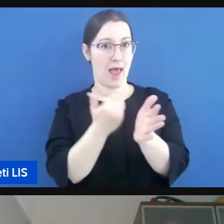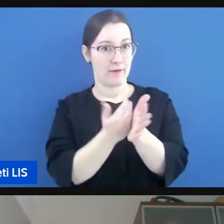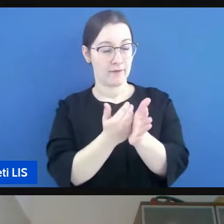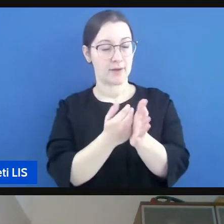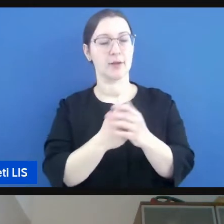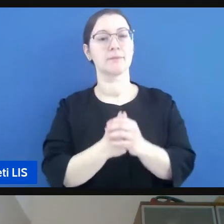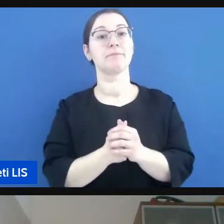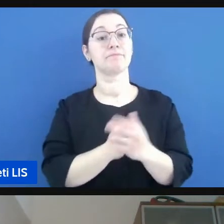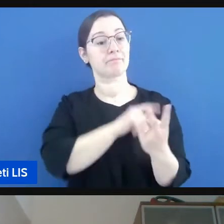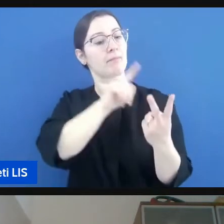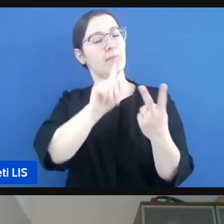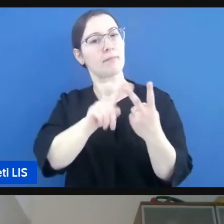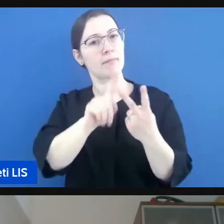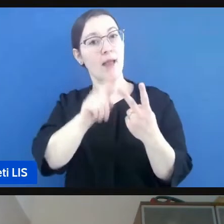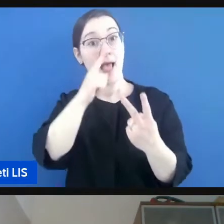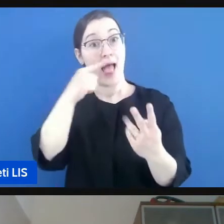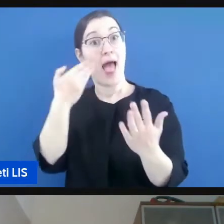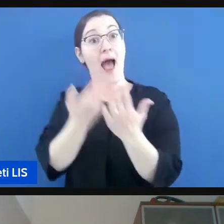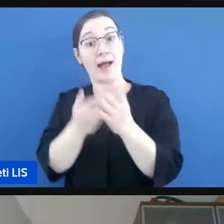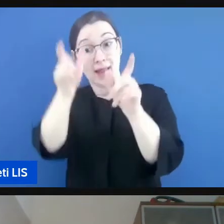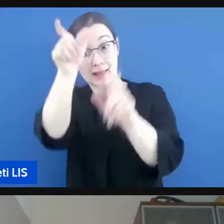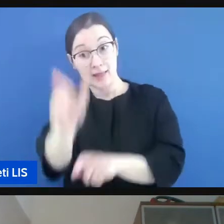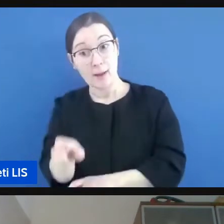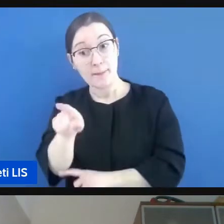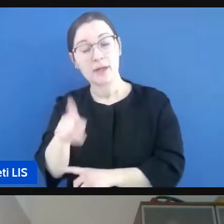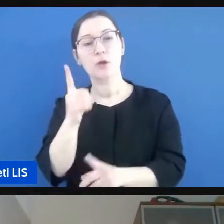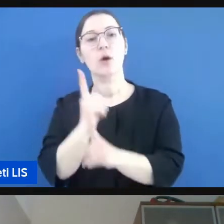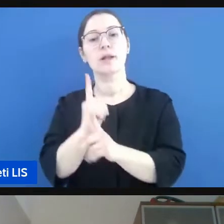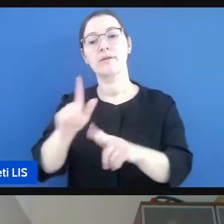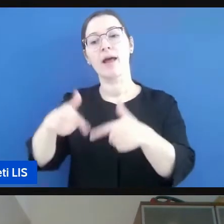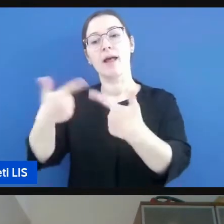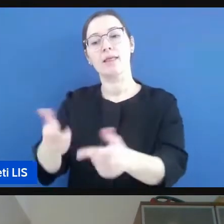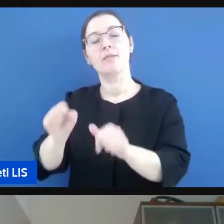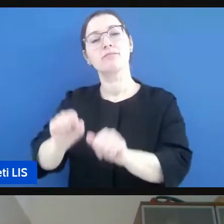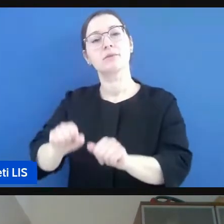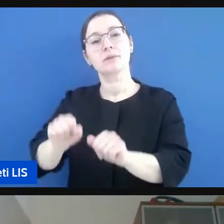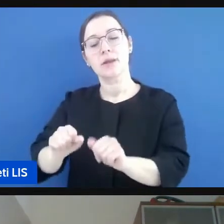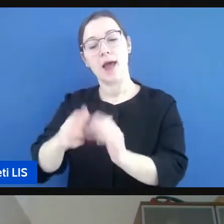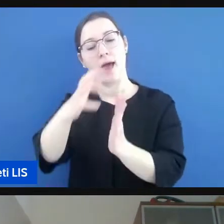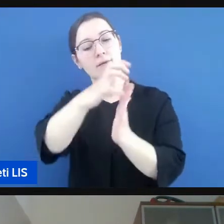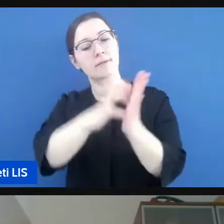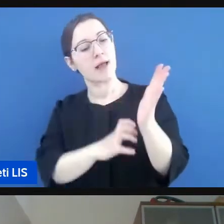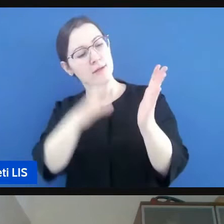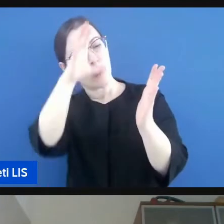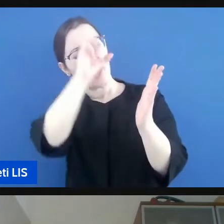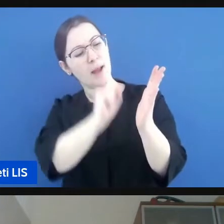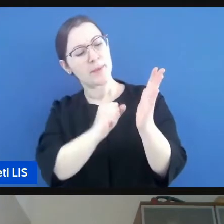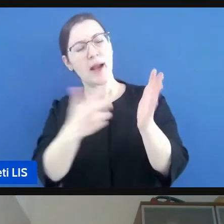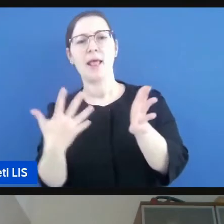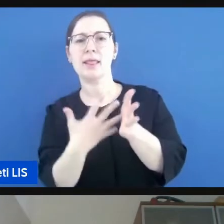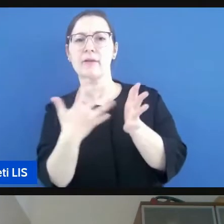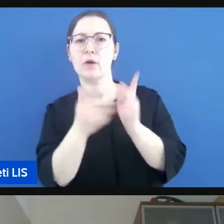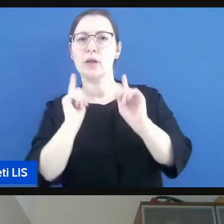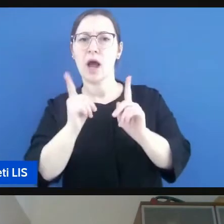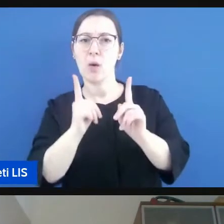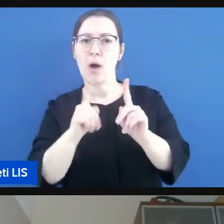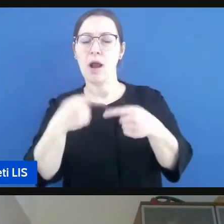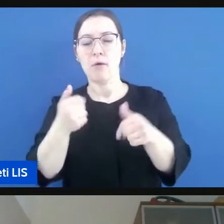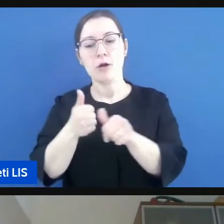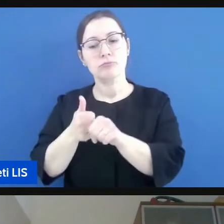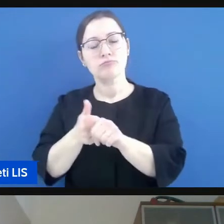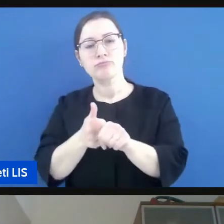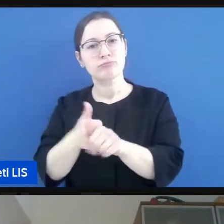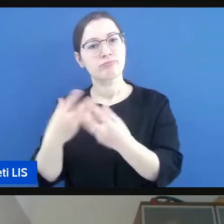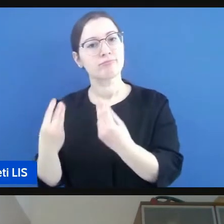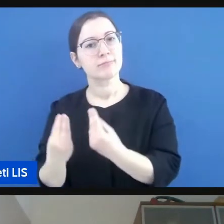l'adattamento consiste nell'individuare le difficoltà di un testo e poi guidare un po' alla volta nella comprensione approfondire i